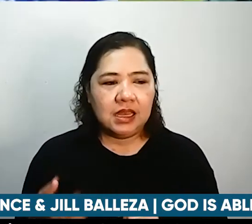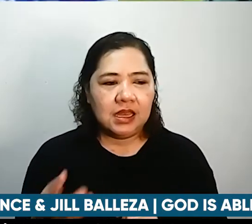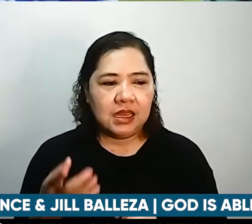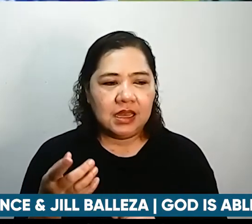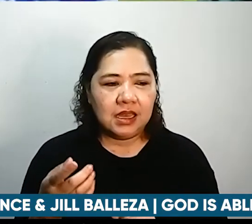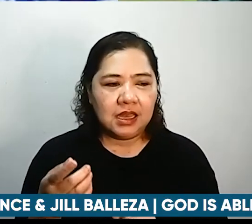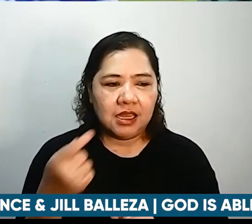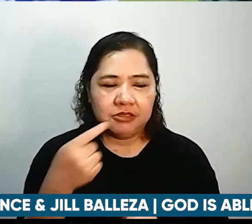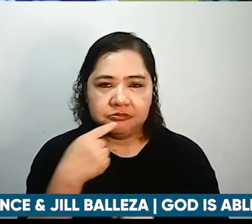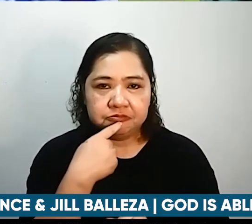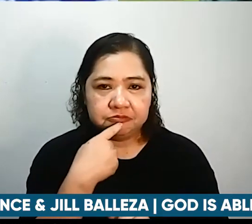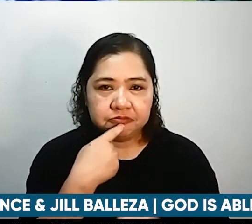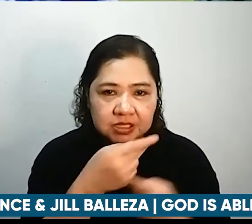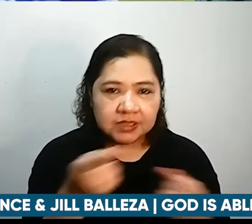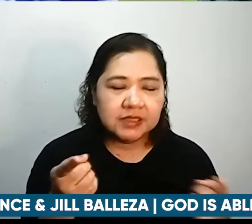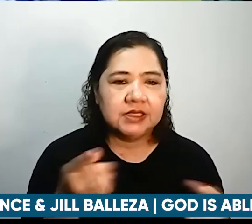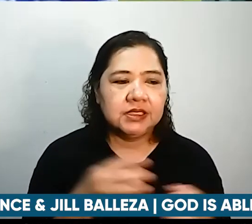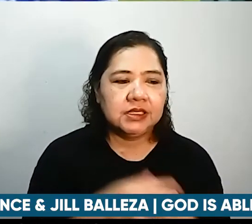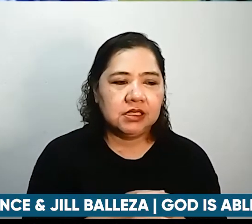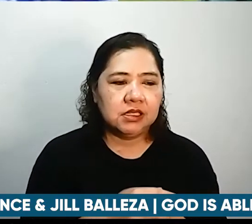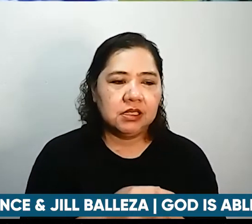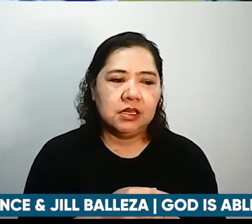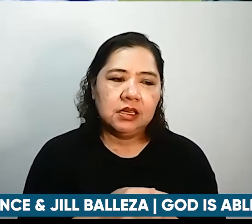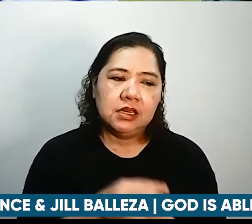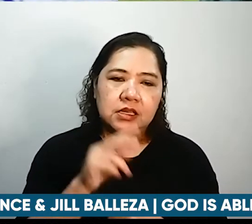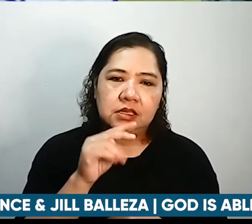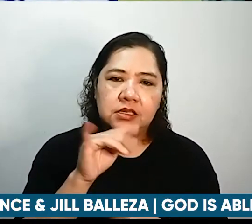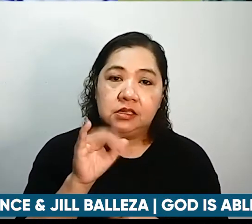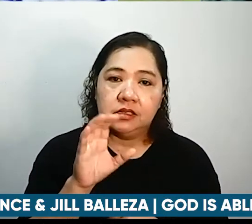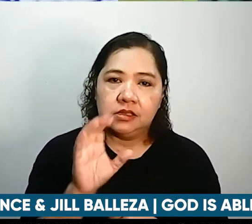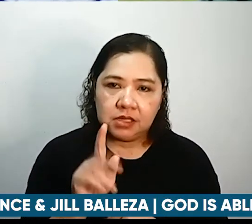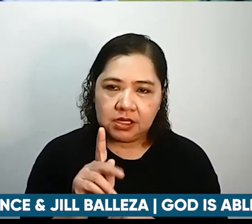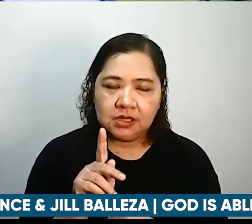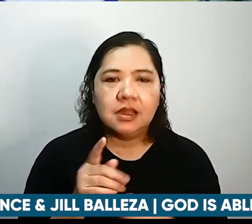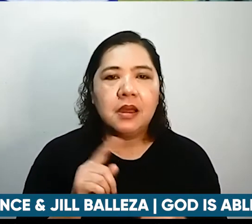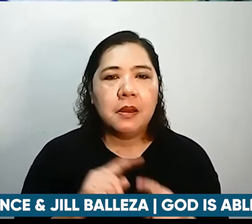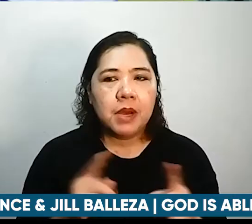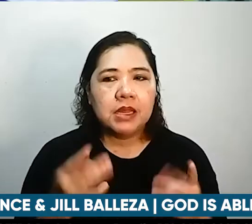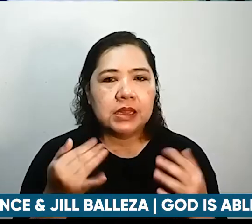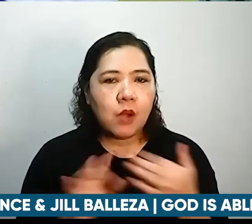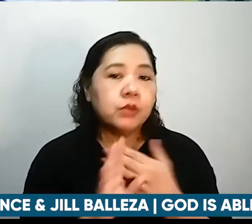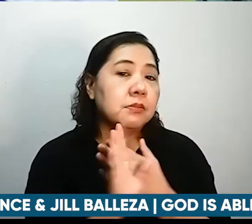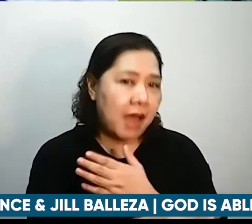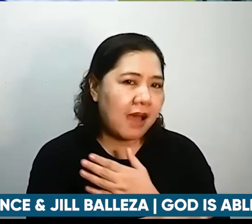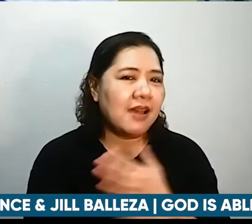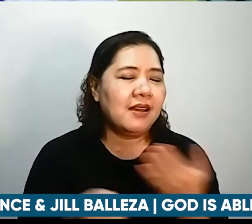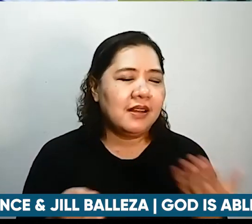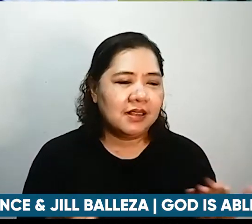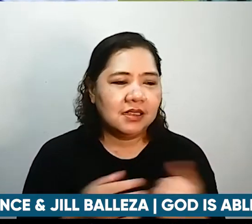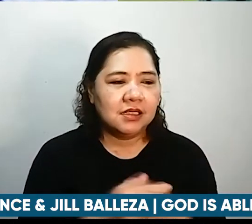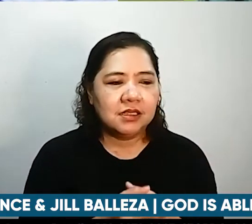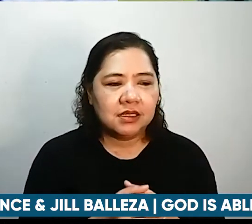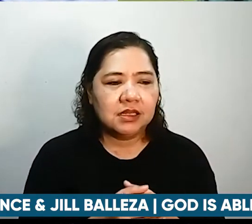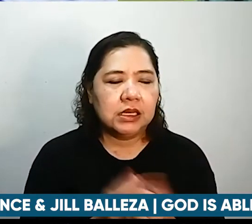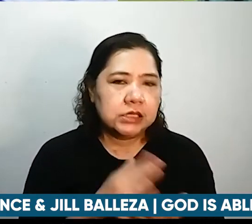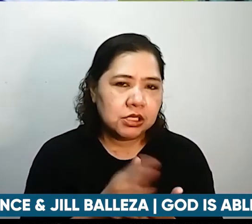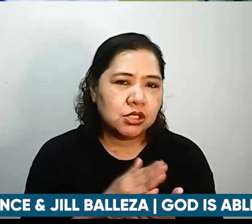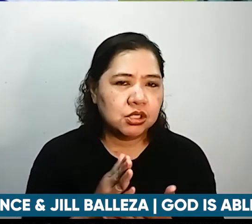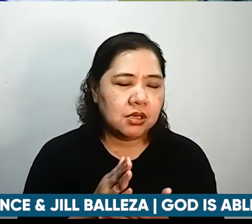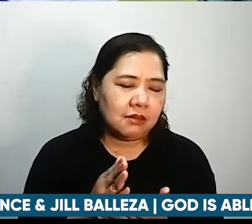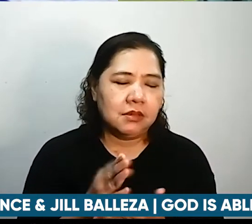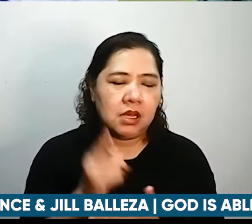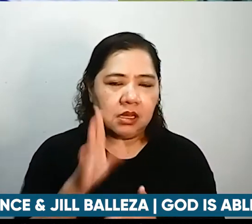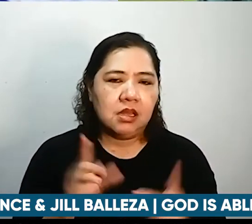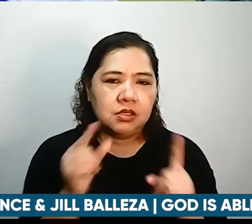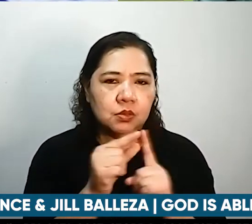Kuya Nick well ito yung magbabalik and who better to help us share the hope through God's Word than our own volunteers